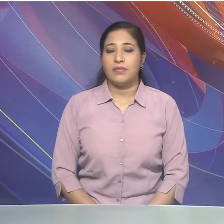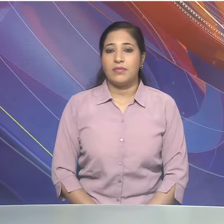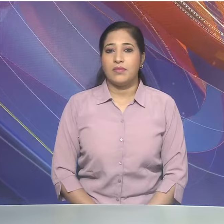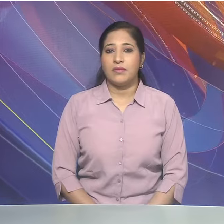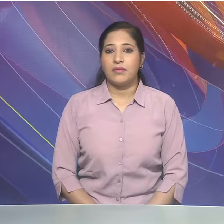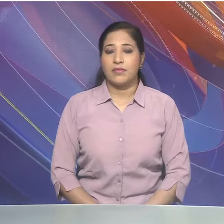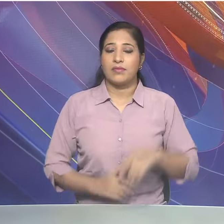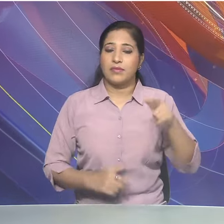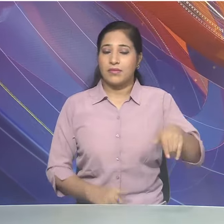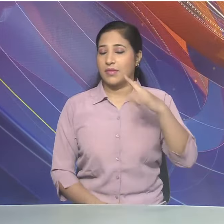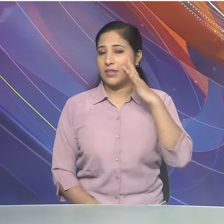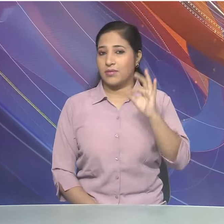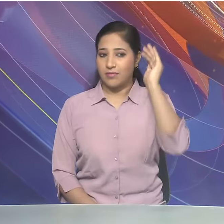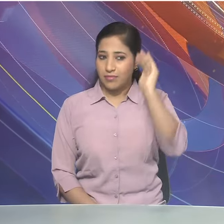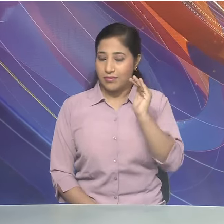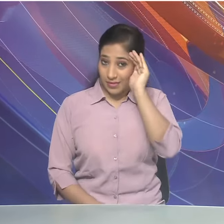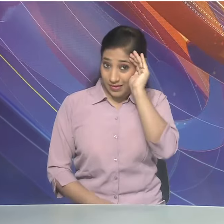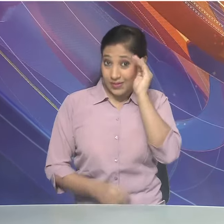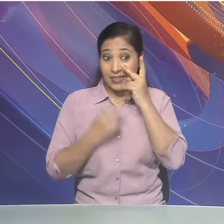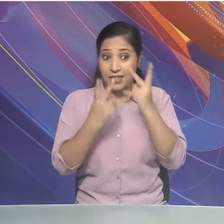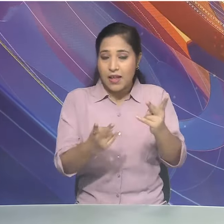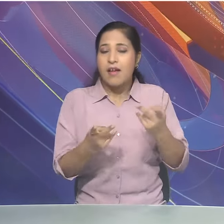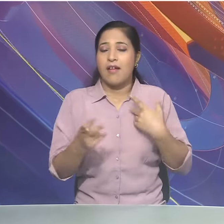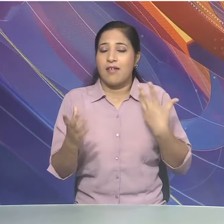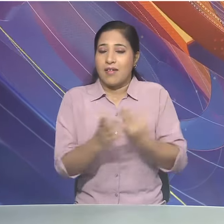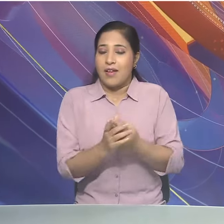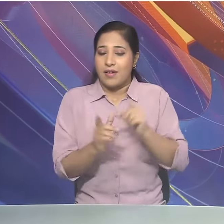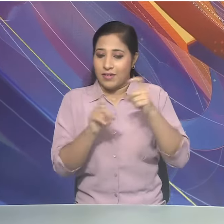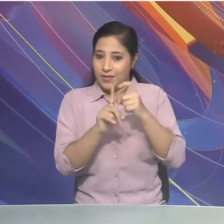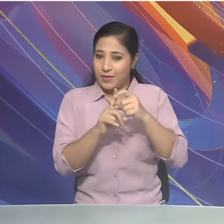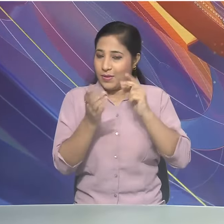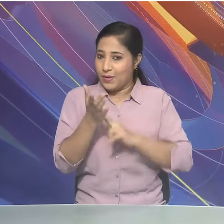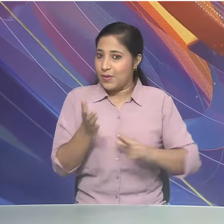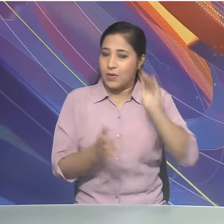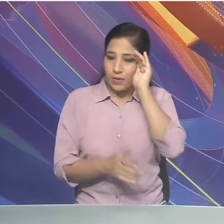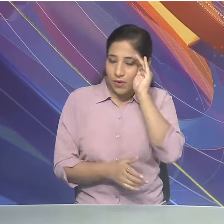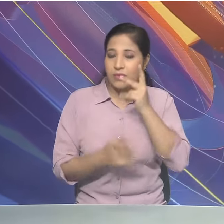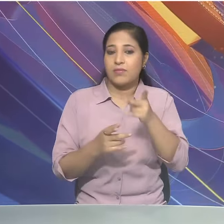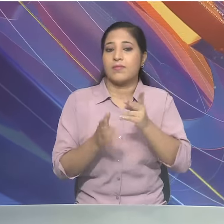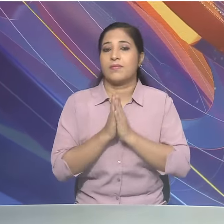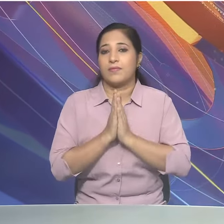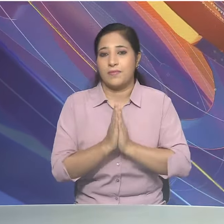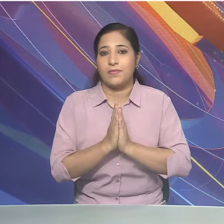तो इस बुलिटिन में फिलाल इतना ही आप बने रहिए डीडी न्यूज के साथ नमस्कर